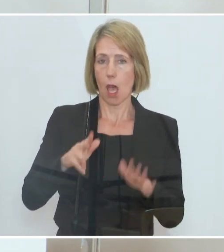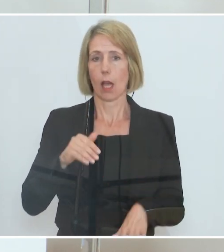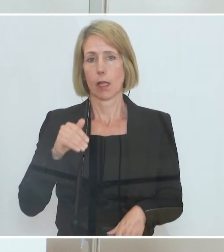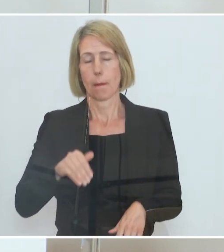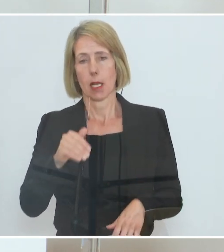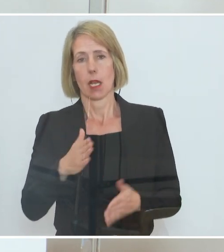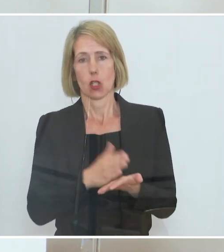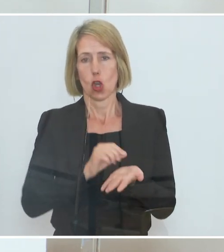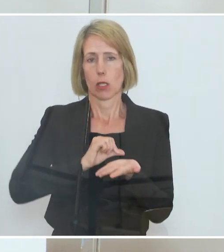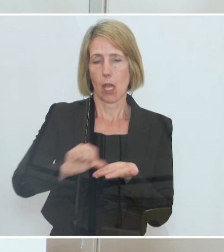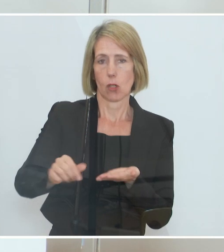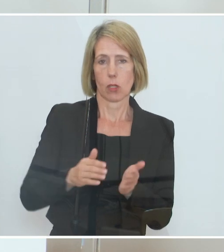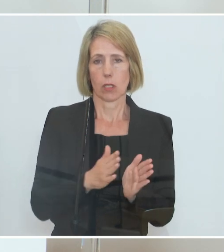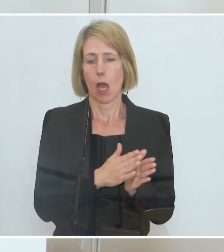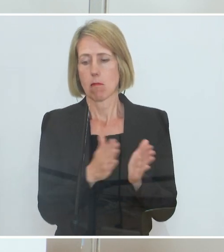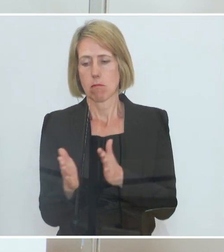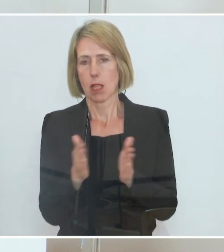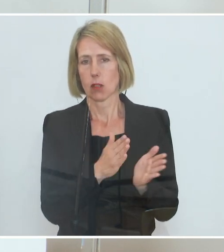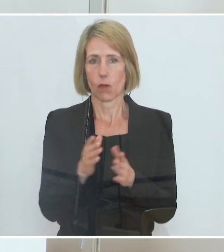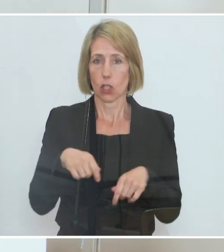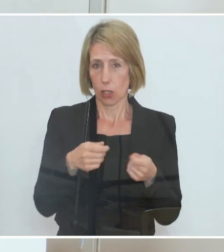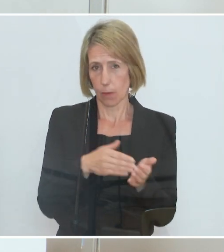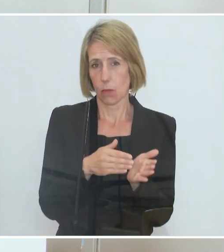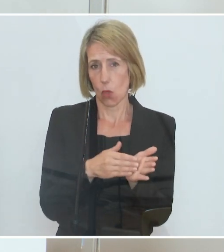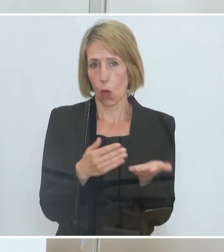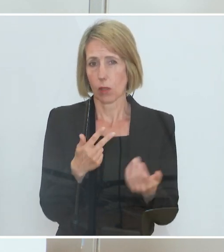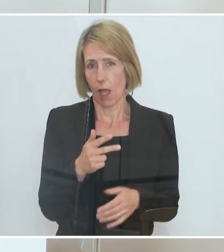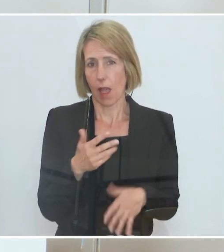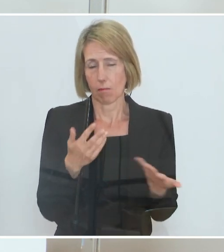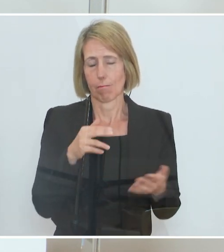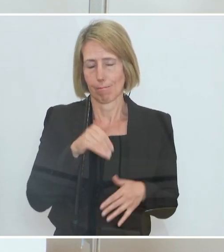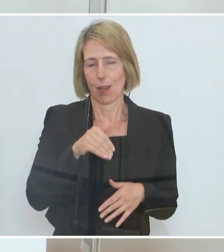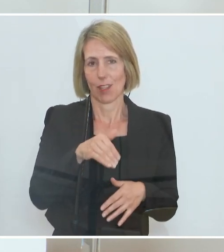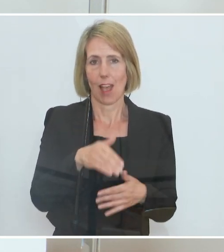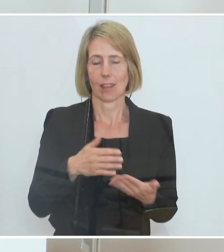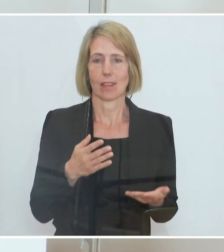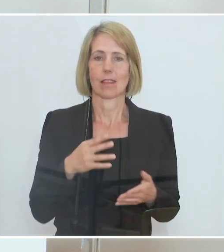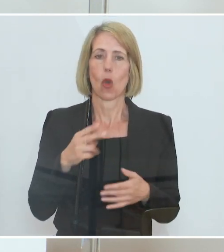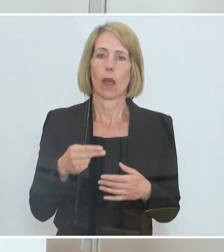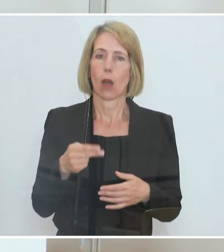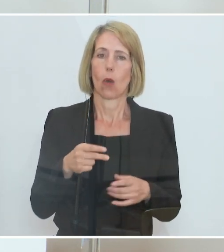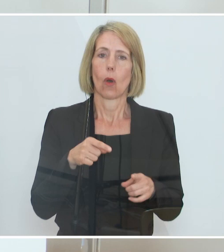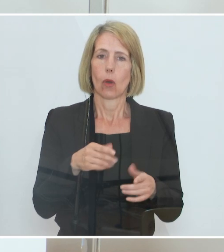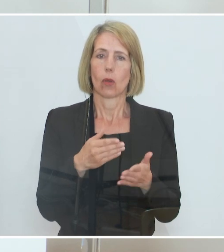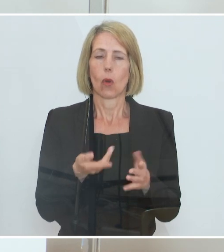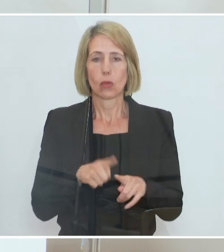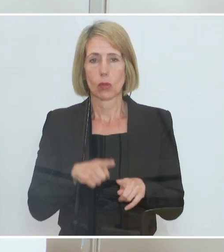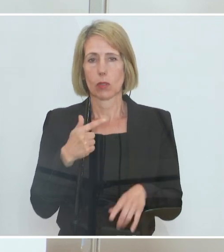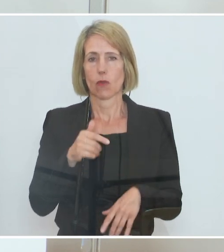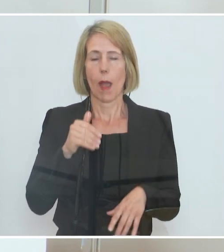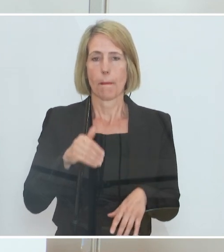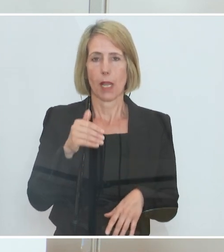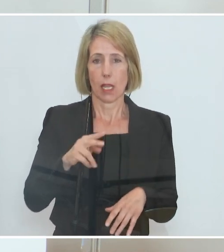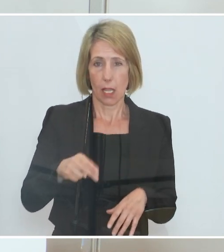gibt hier eine Divergenz und dadurch auch noch Spielraum. Darüber hinaus haben wir in der erst kürzlich beschlossenen Budgetnovelle circa zweieinhalb Milliarden Euro